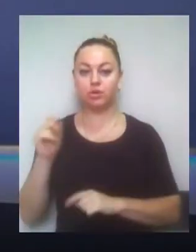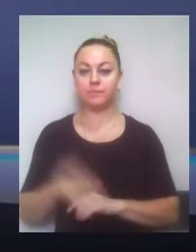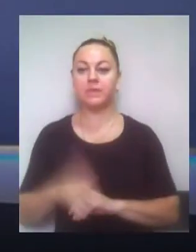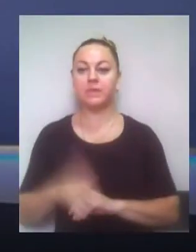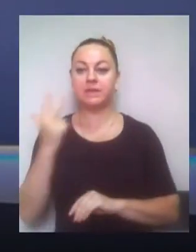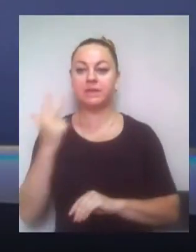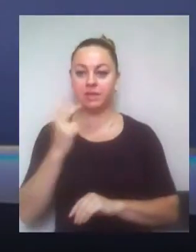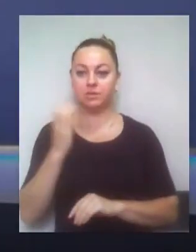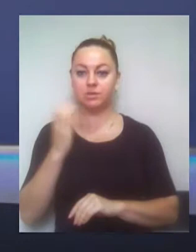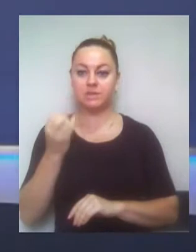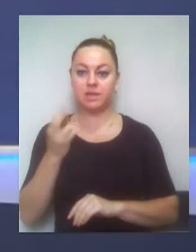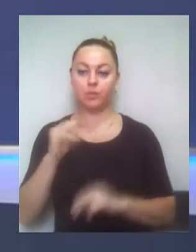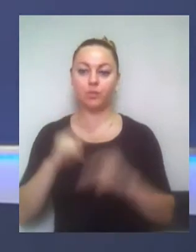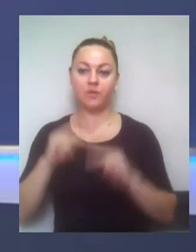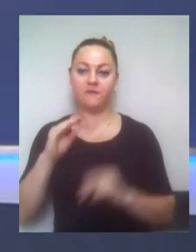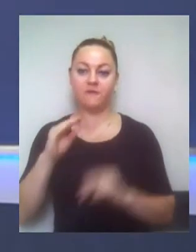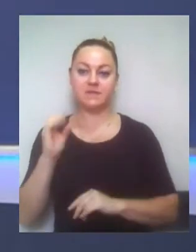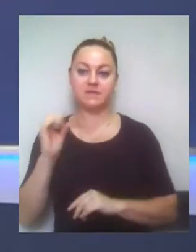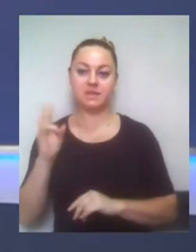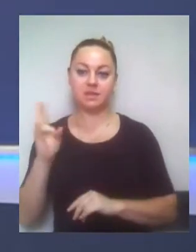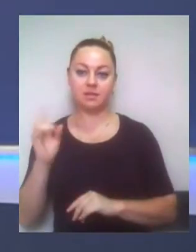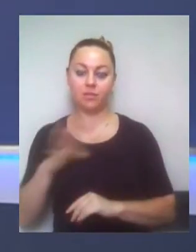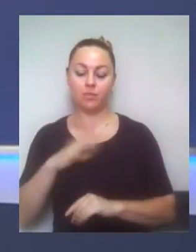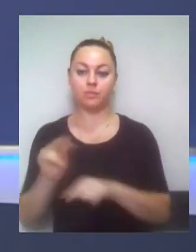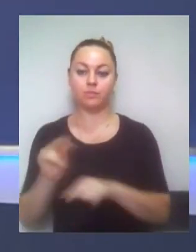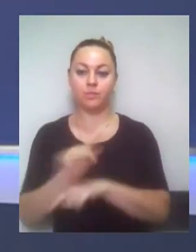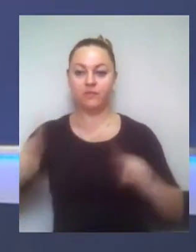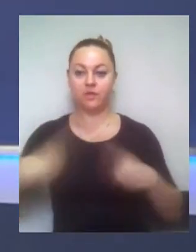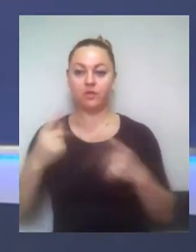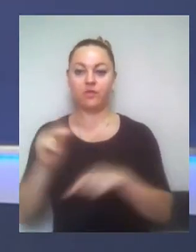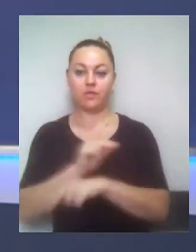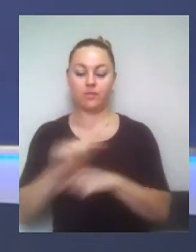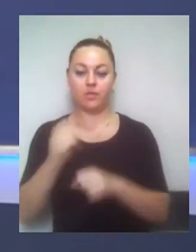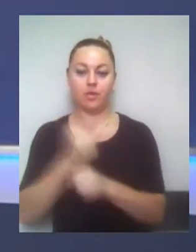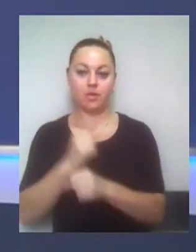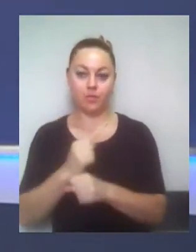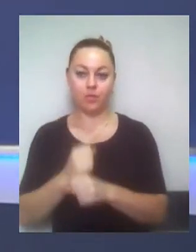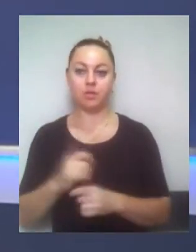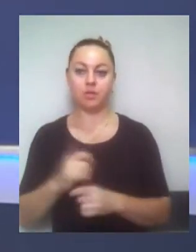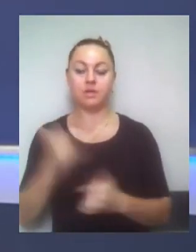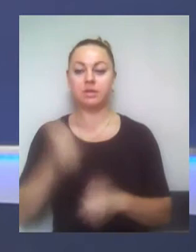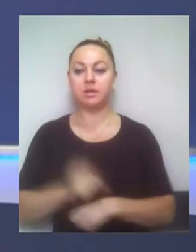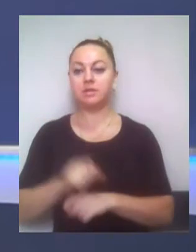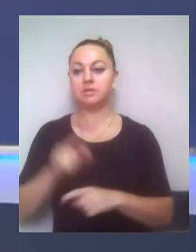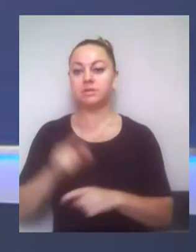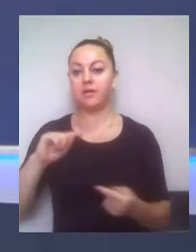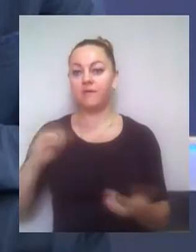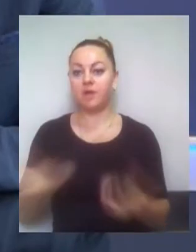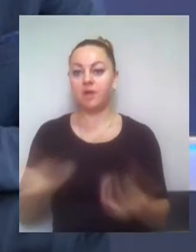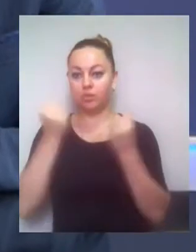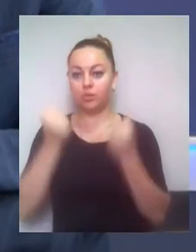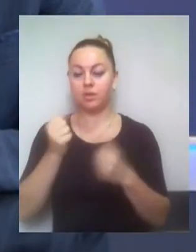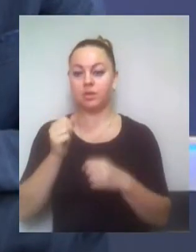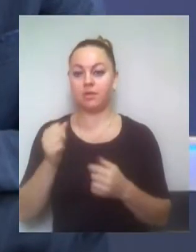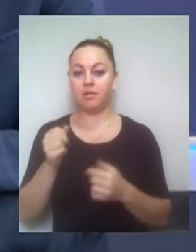будівельні роботи. Про це повідомили місцеві мешканці та представники ініціативи «Врятуйте друкарню Фесенка». Відео, на якому